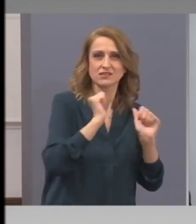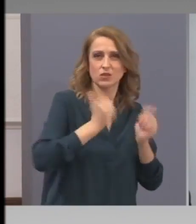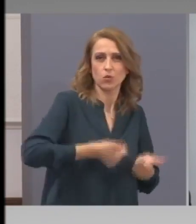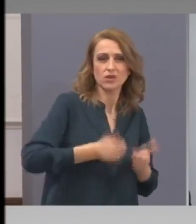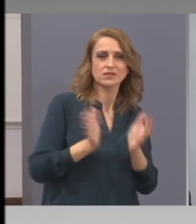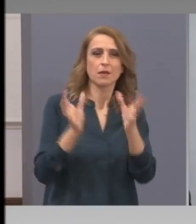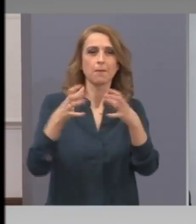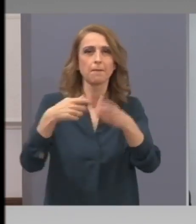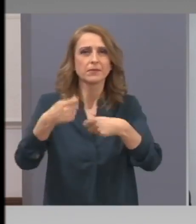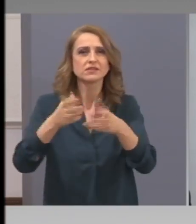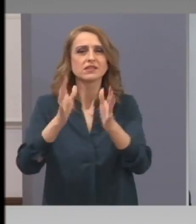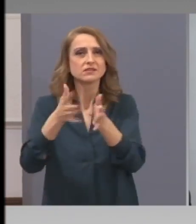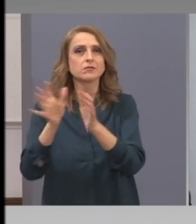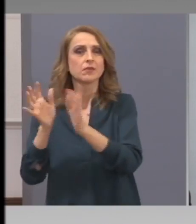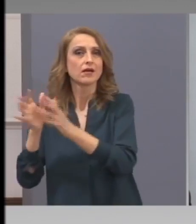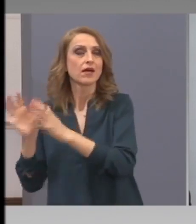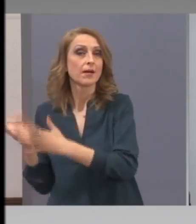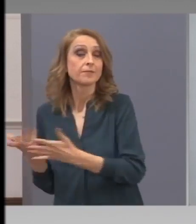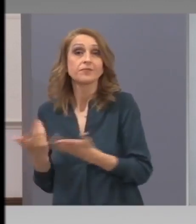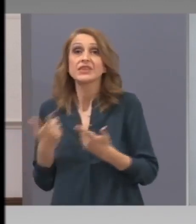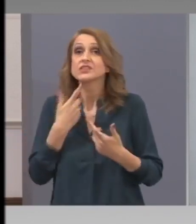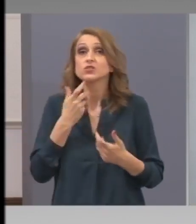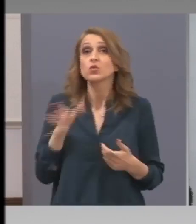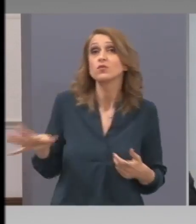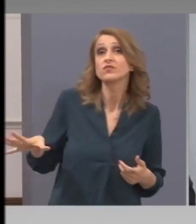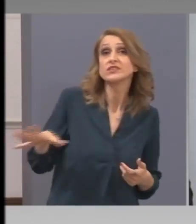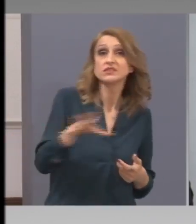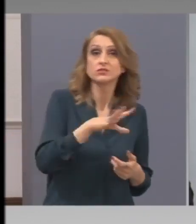Защото те, един по един, всички браншове,